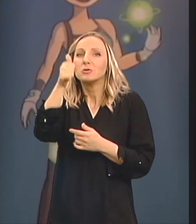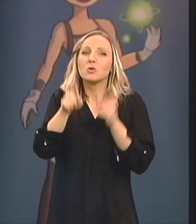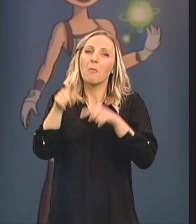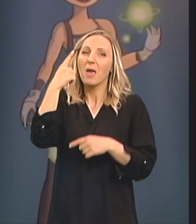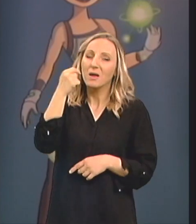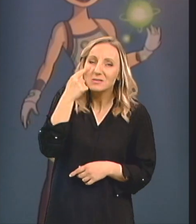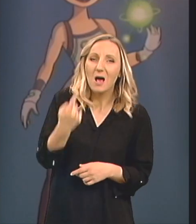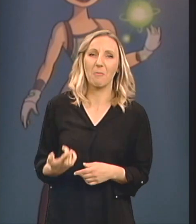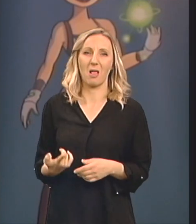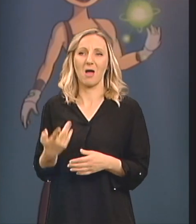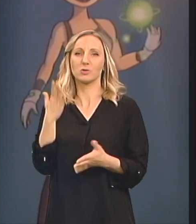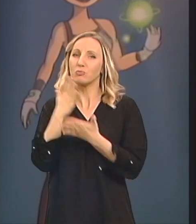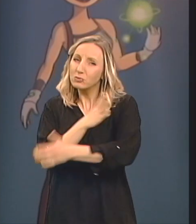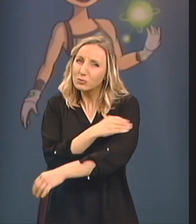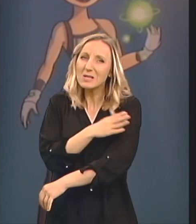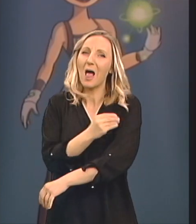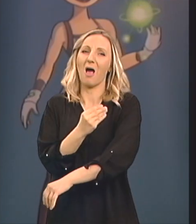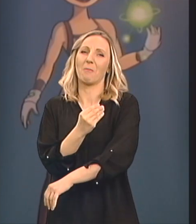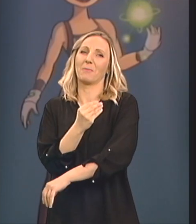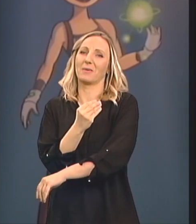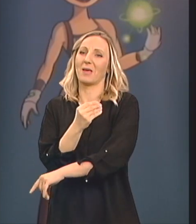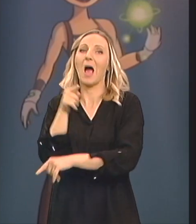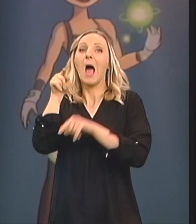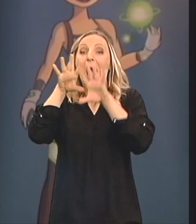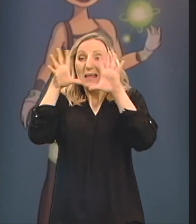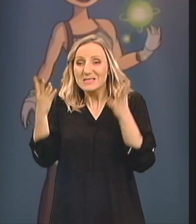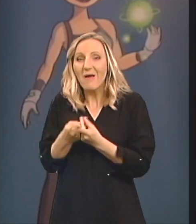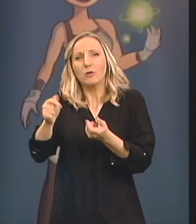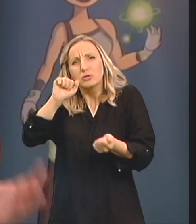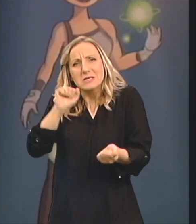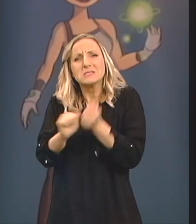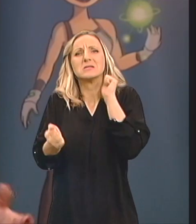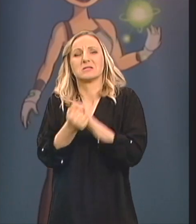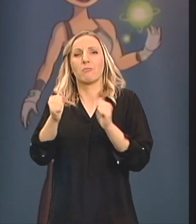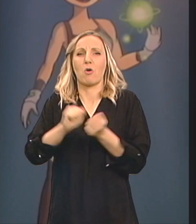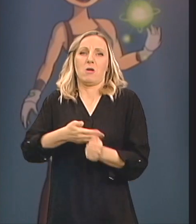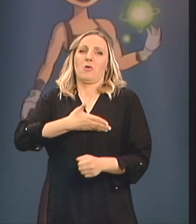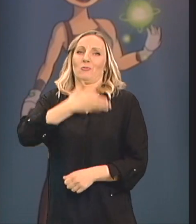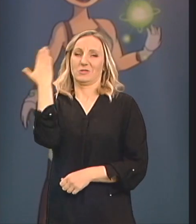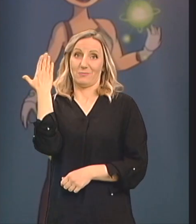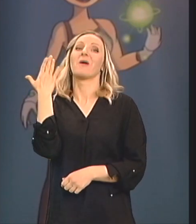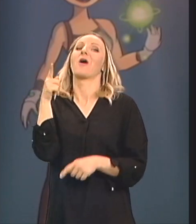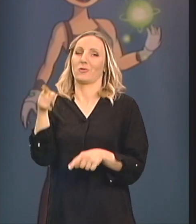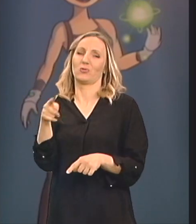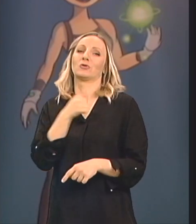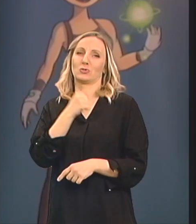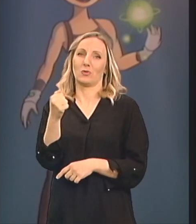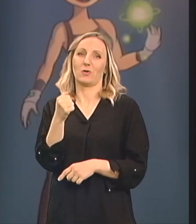I nekad zaplaču I budu slabi Ali iz tog svega isplivaju I tu negdje onako je nastala